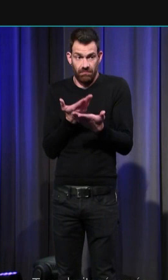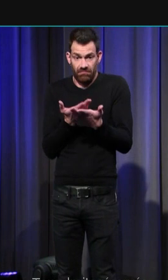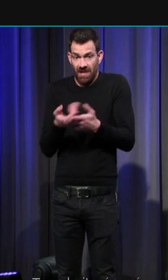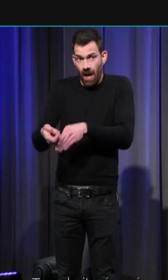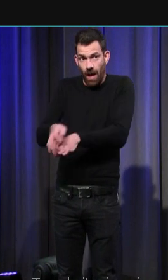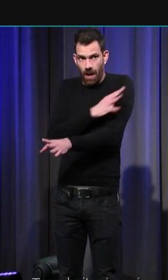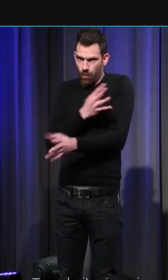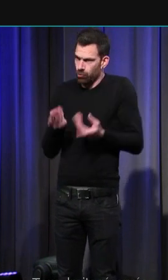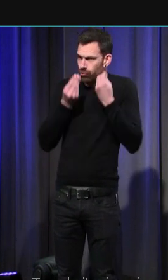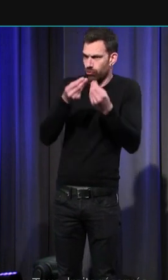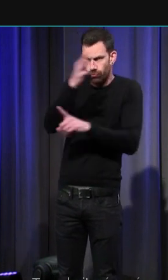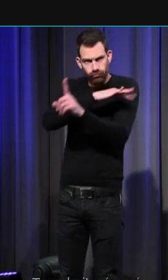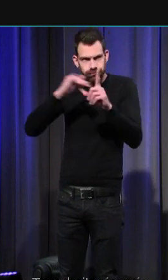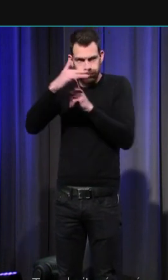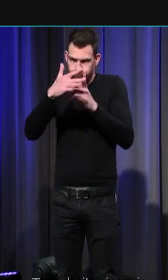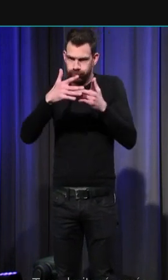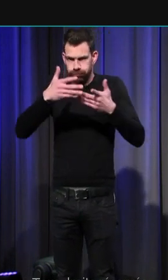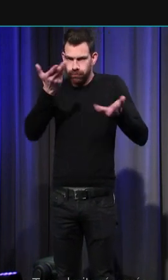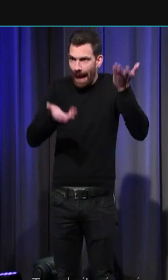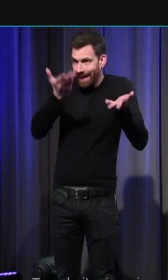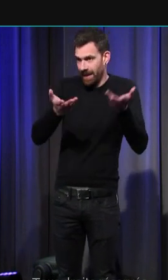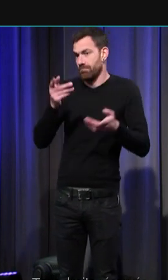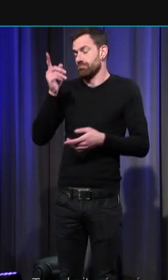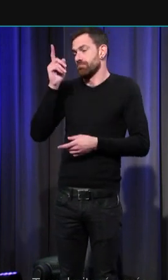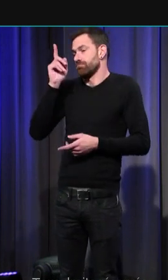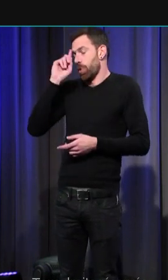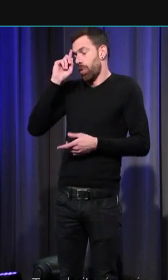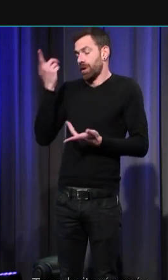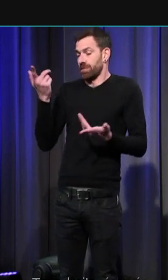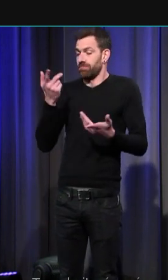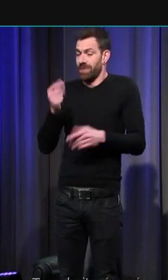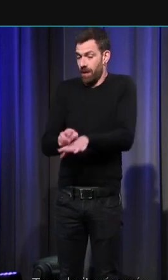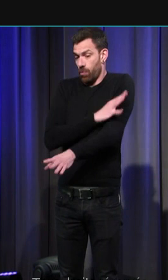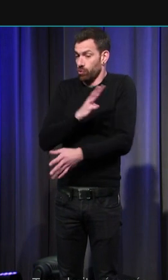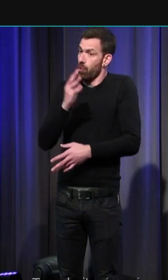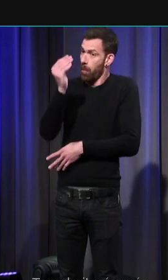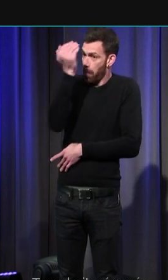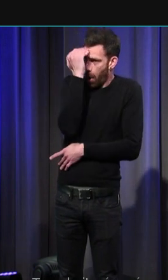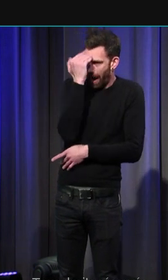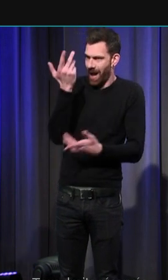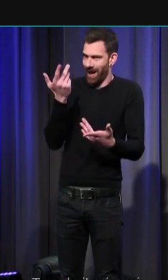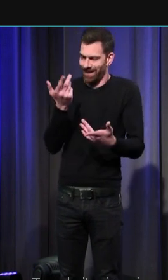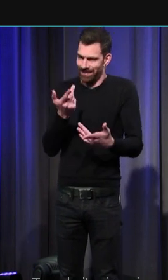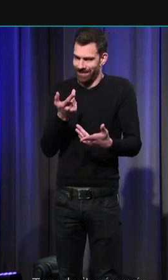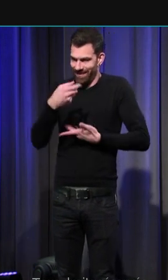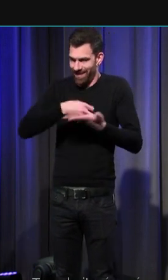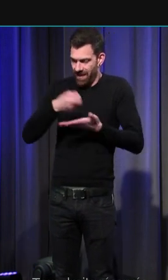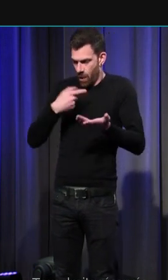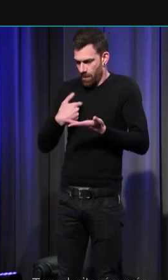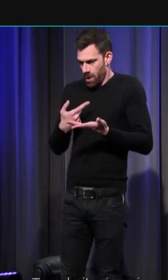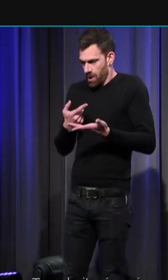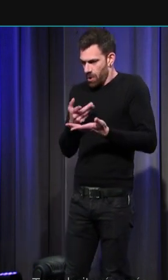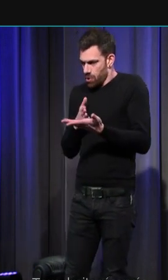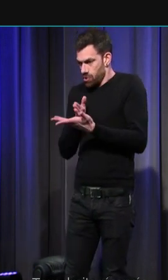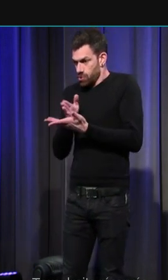sociale très importante parce que c'est une émotion morale qui nous avertit que nous sommes sur le chemin, sur le point de déchoir